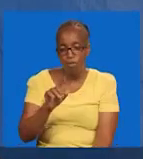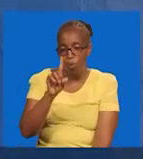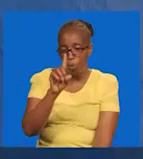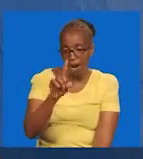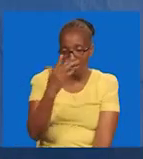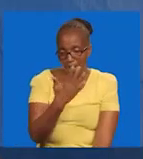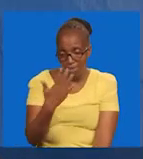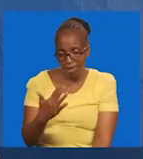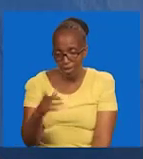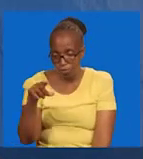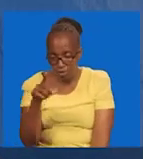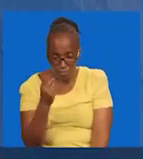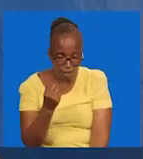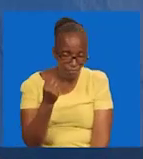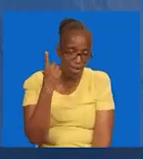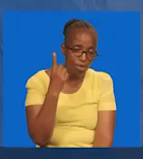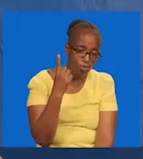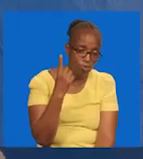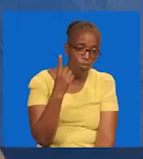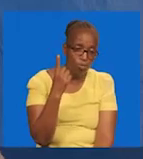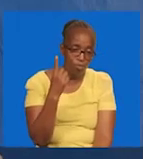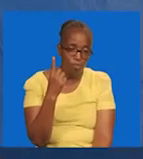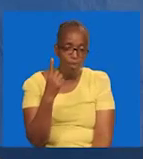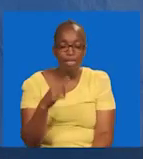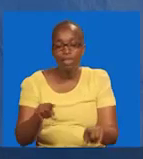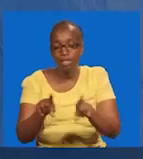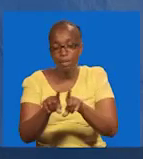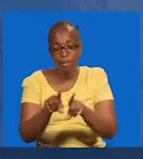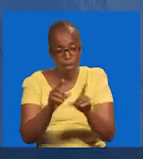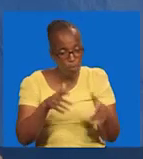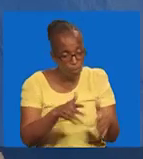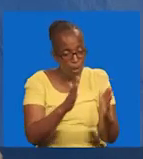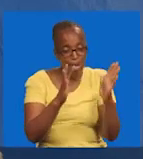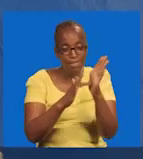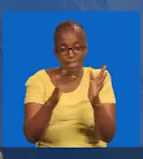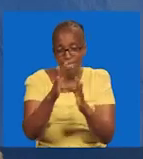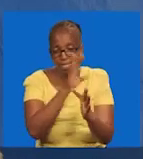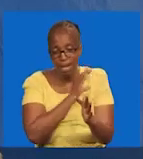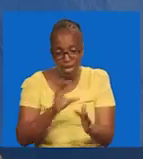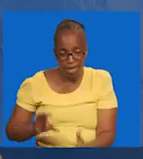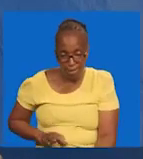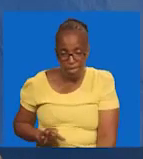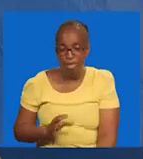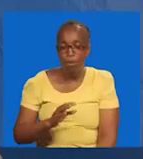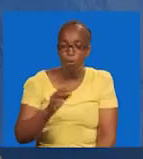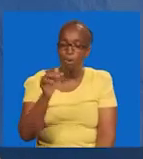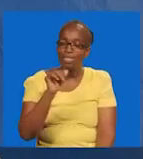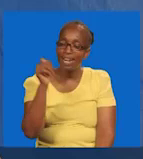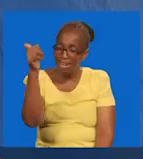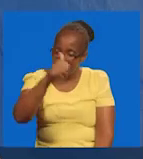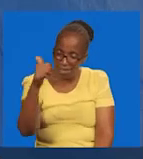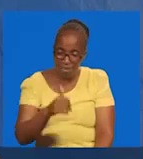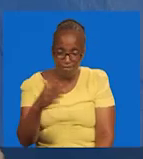Kuna kili ambayo umeweza na kushika na nina kuwacha na hili. Kama vili ambayo Yesu Kristo.